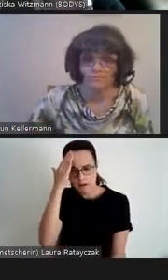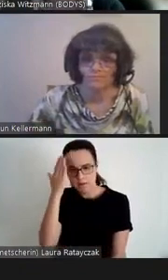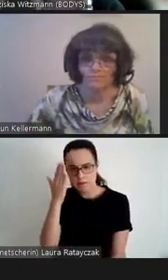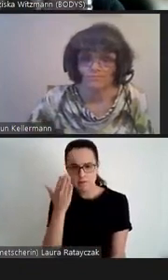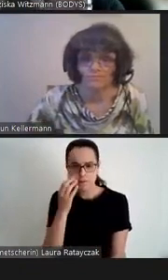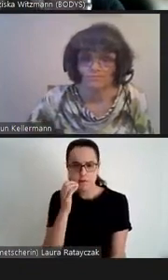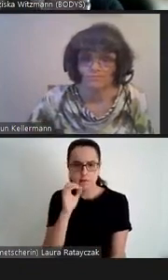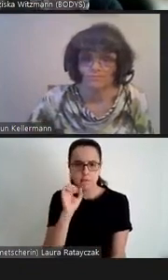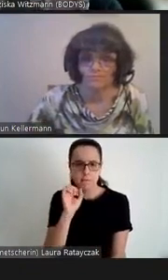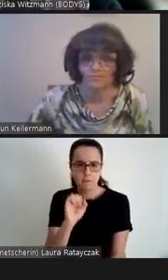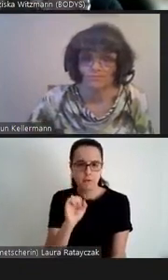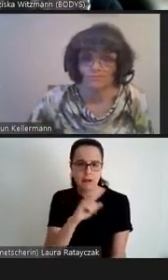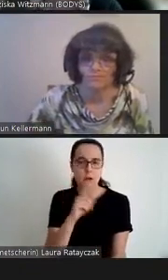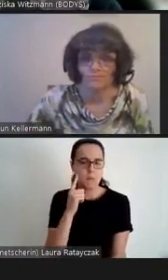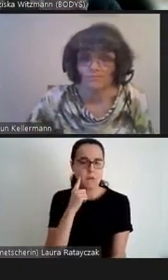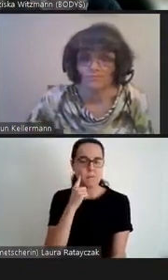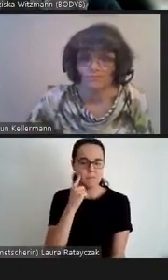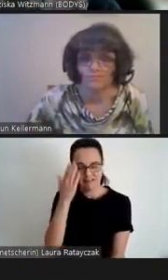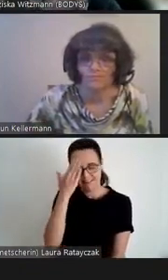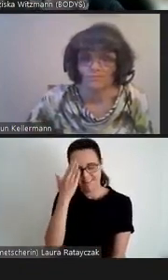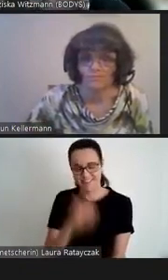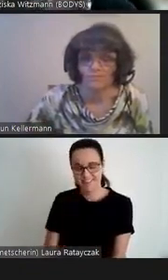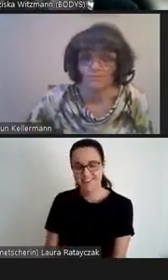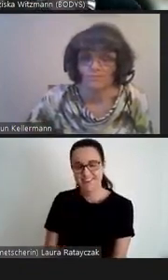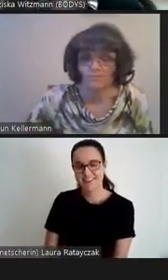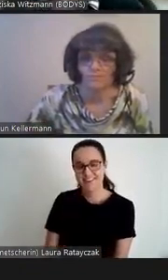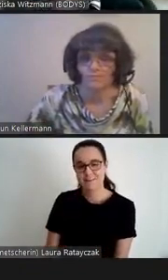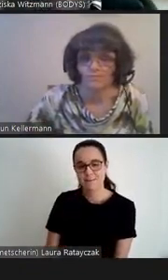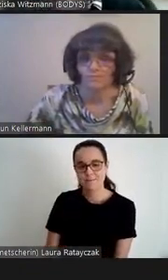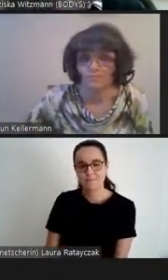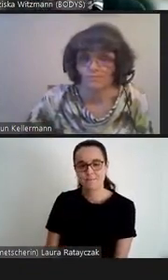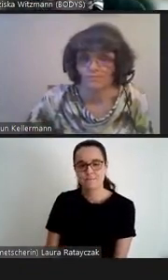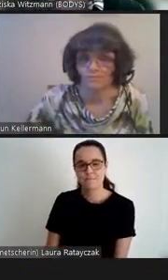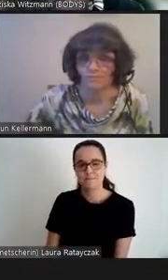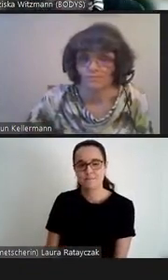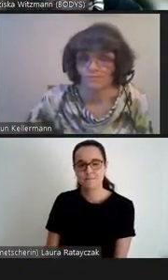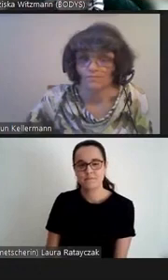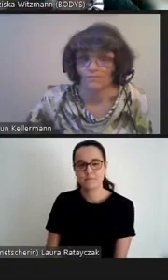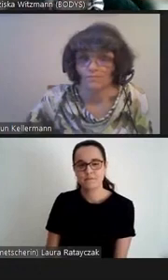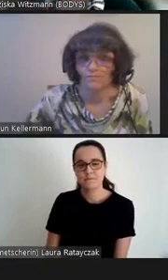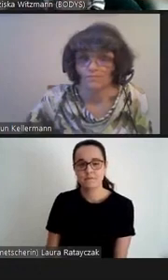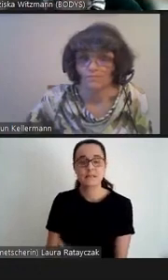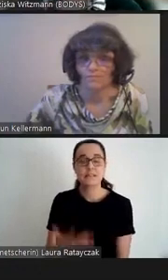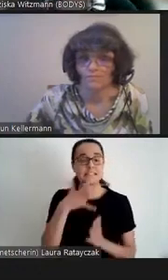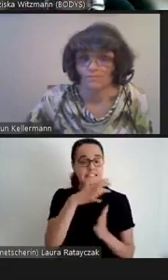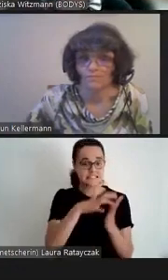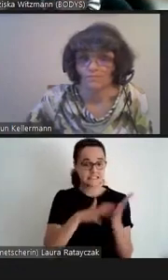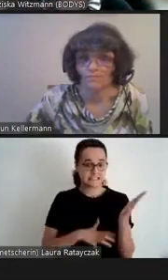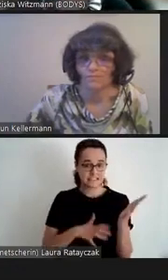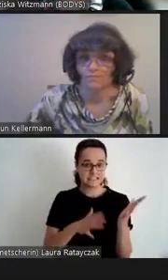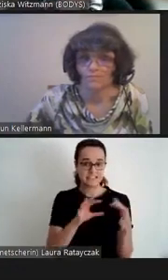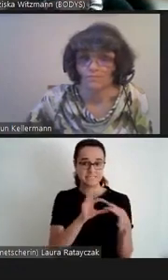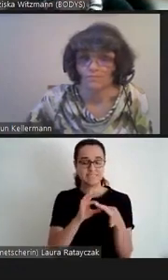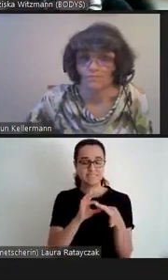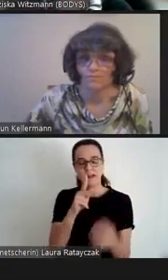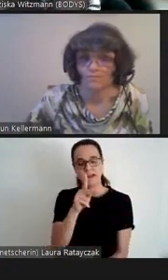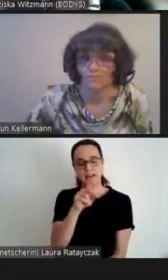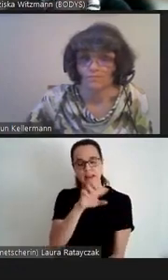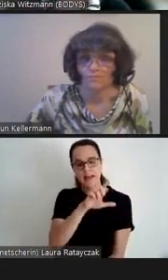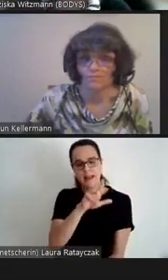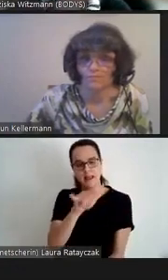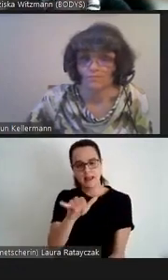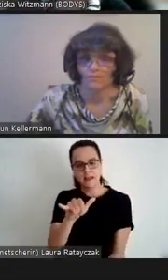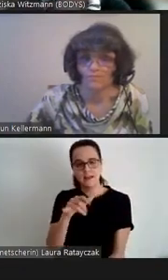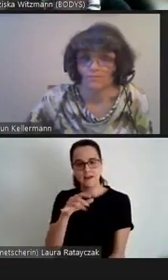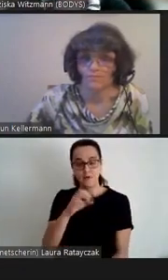in guter Erinnerung haben. Es wird genannt, Text von Ken Fries. Ich komme gleich